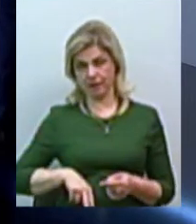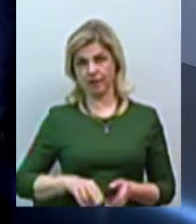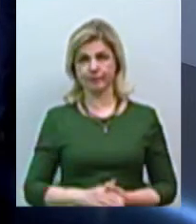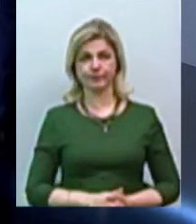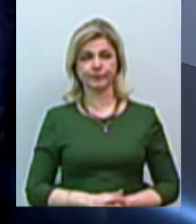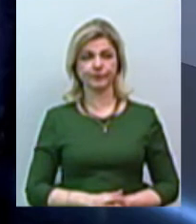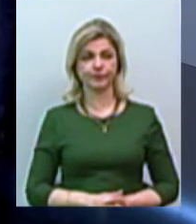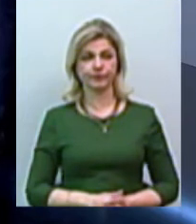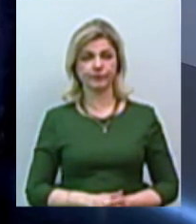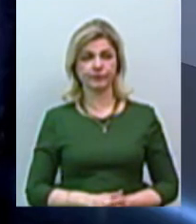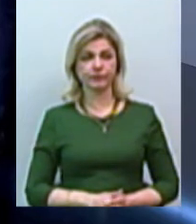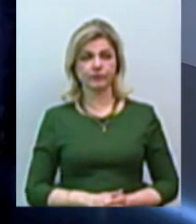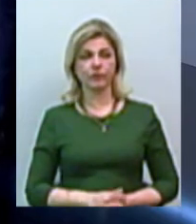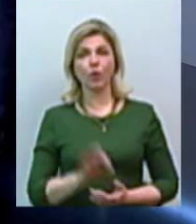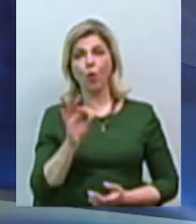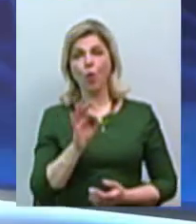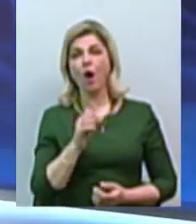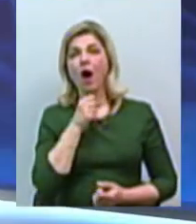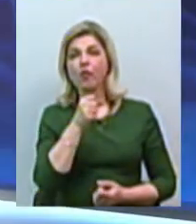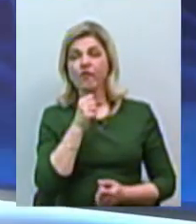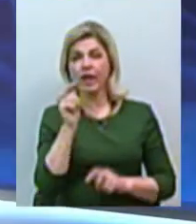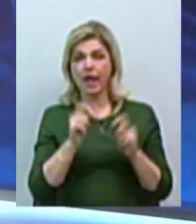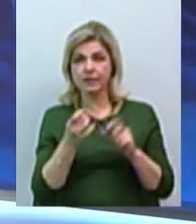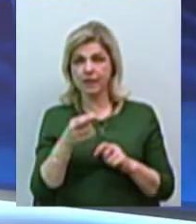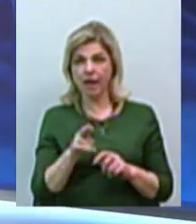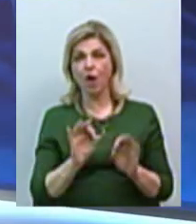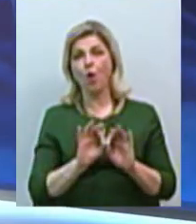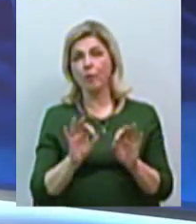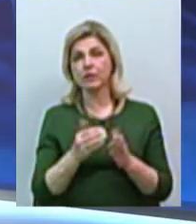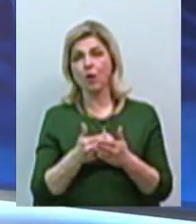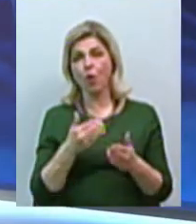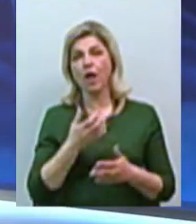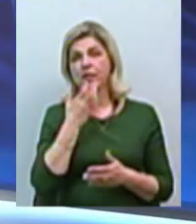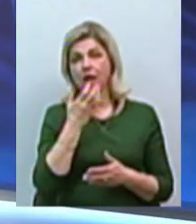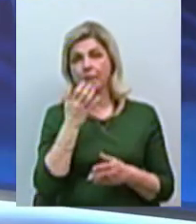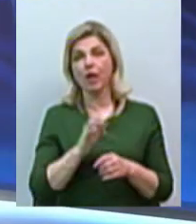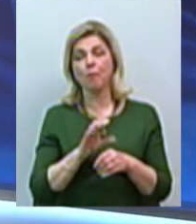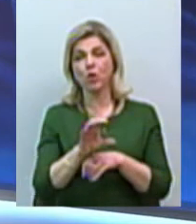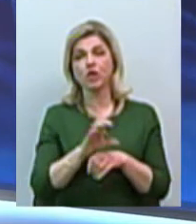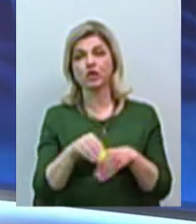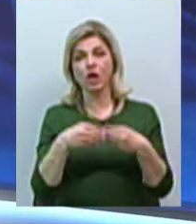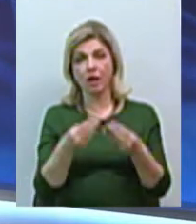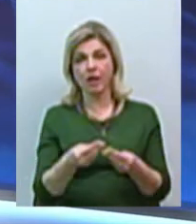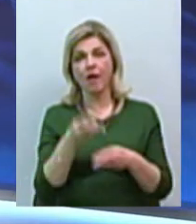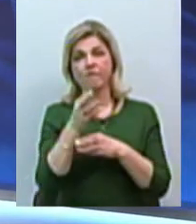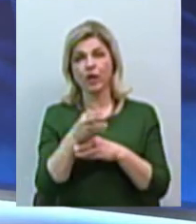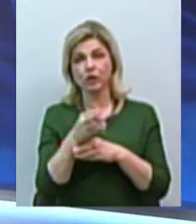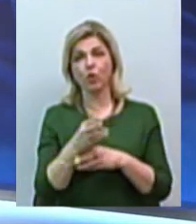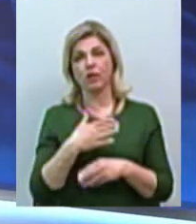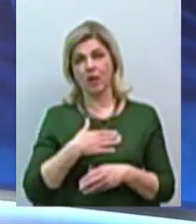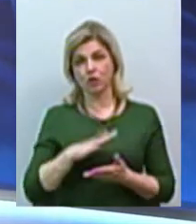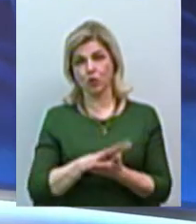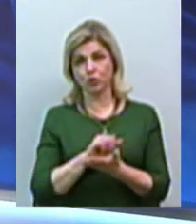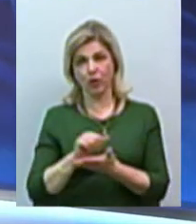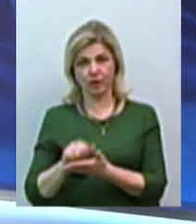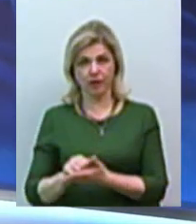А про саму прес-конференцію і пояснення від теплопостачальників у відеосюжеті наших колег